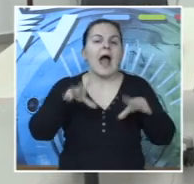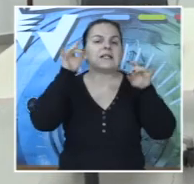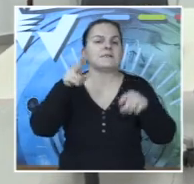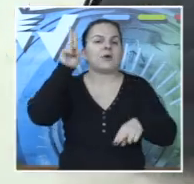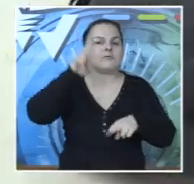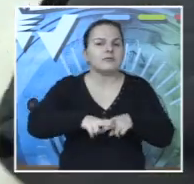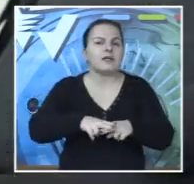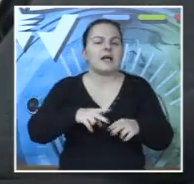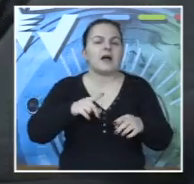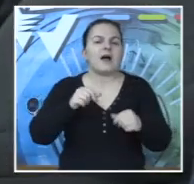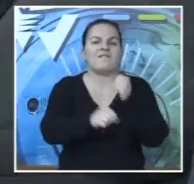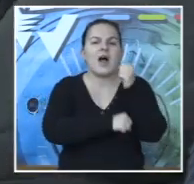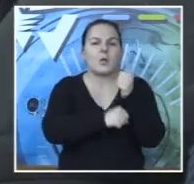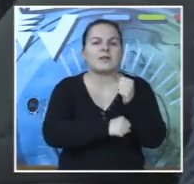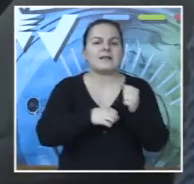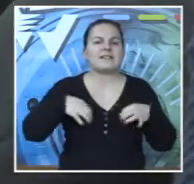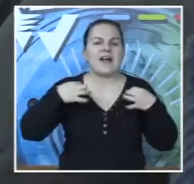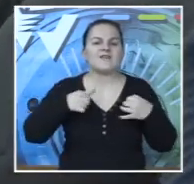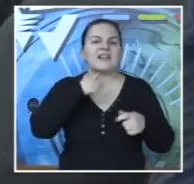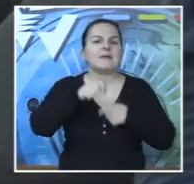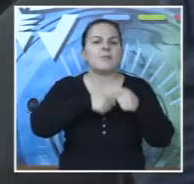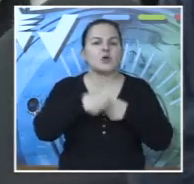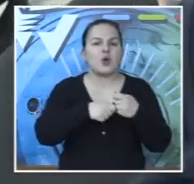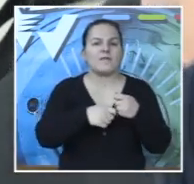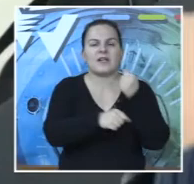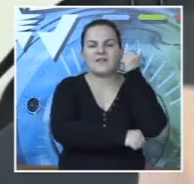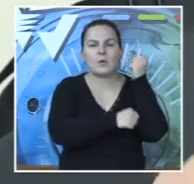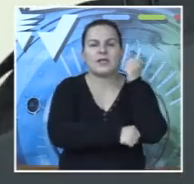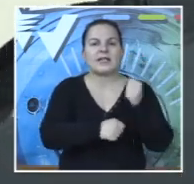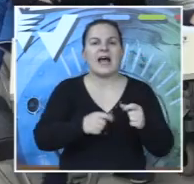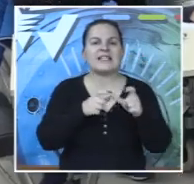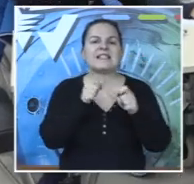je izbor pao na fakulte zdravstvenih i poslovnih studija Univerziteta